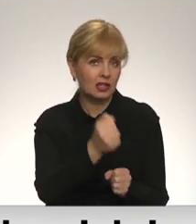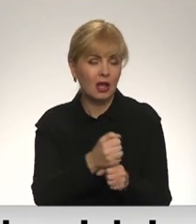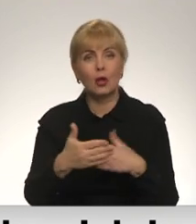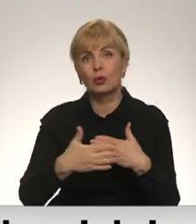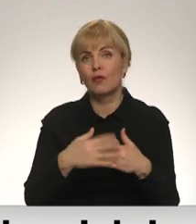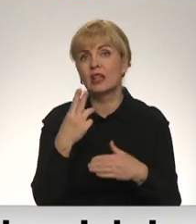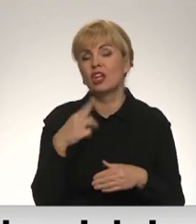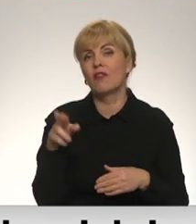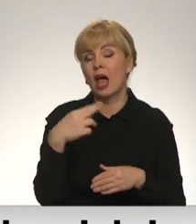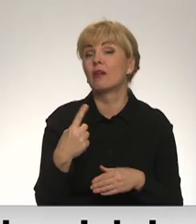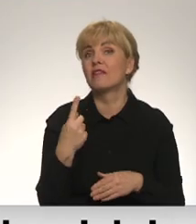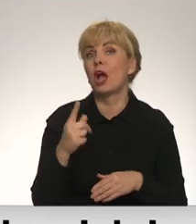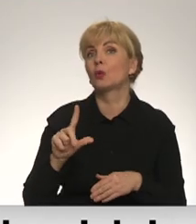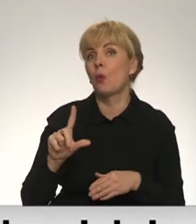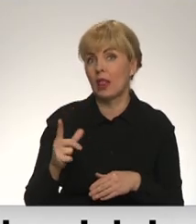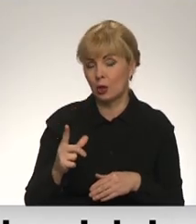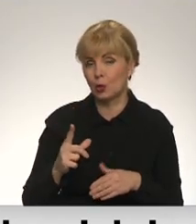tuvojas diviem eiro par litru.